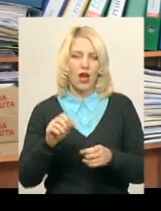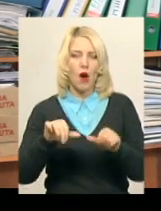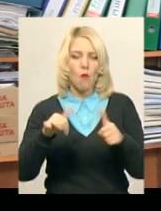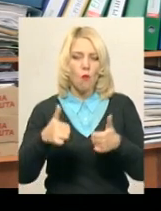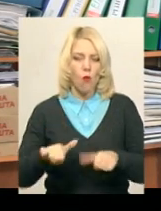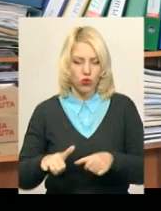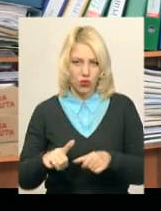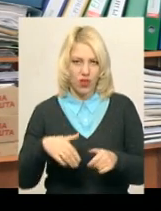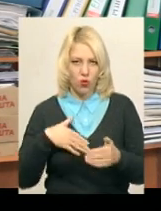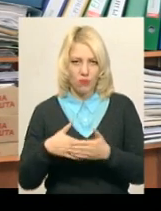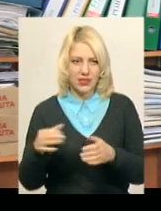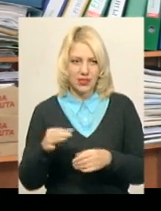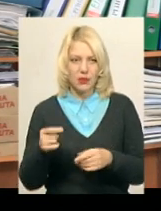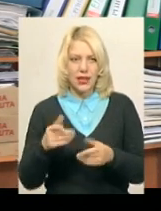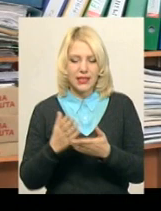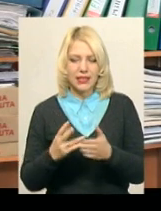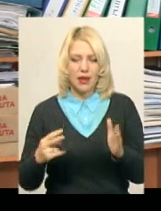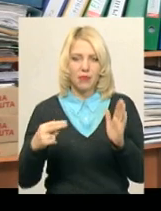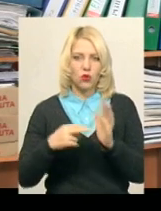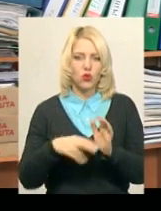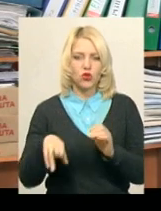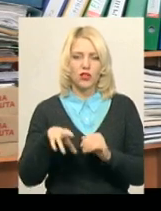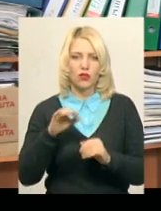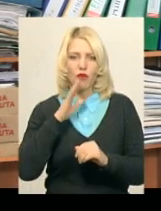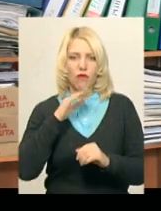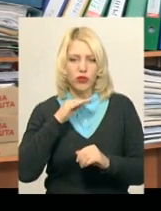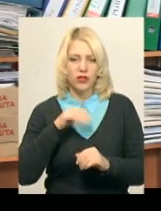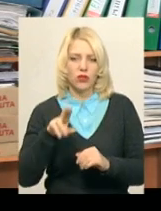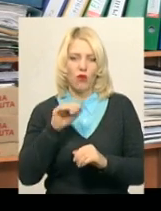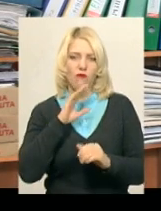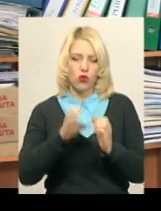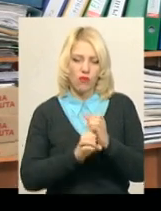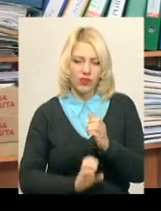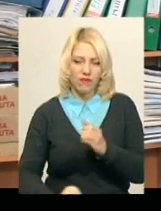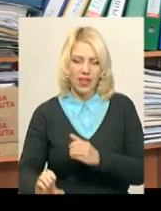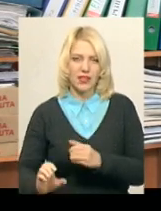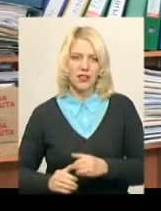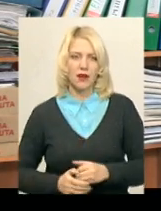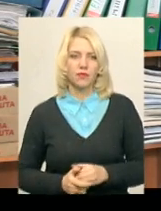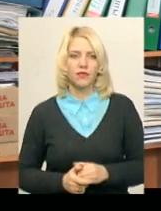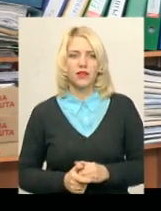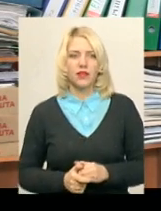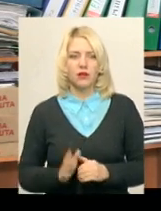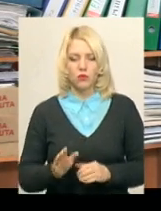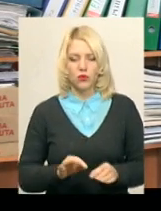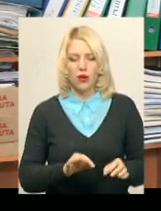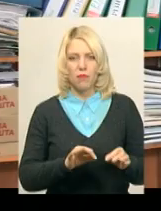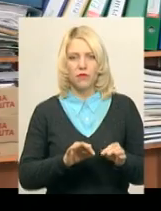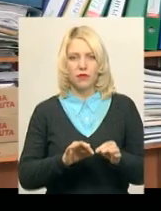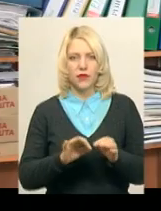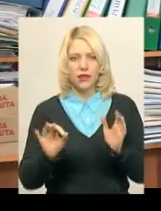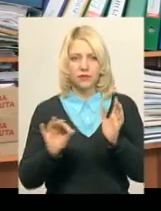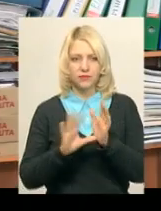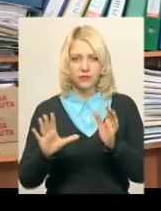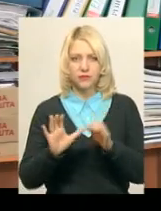Але вона має стаціонарне підключення до мереж водопостачання, водовідведення, проведена буде лінія